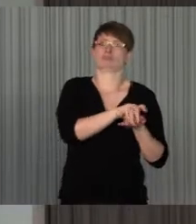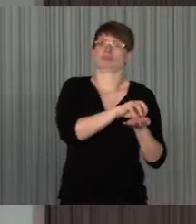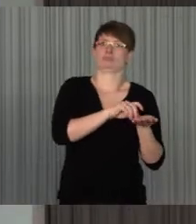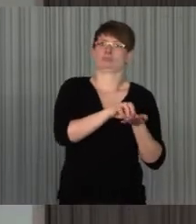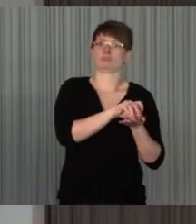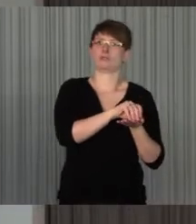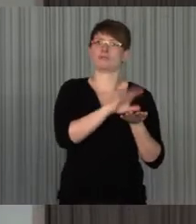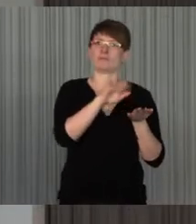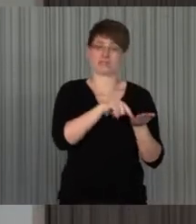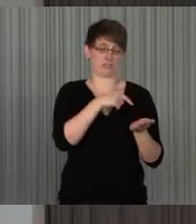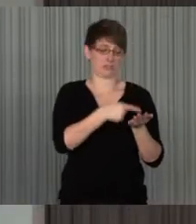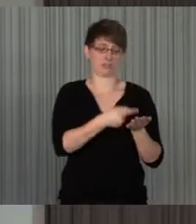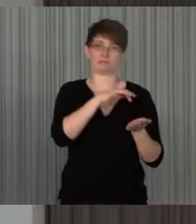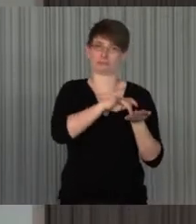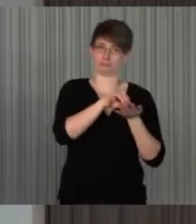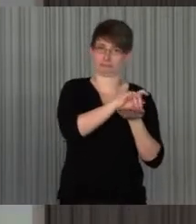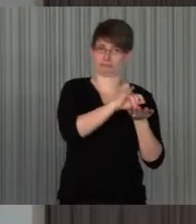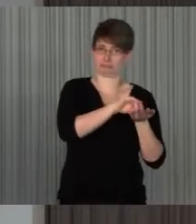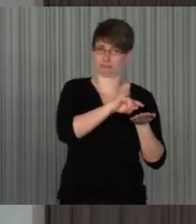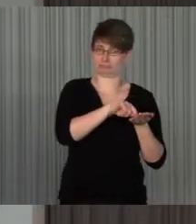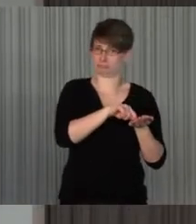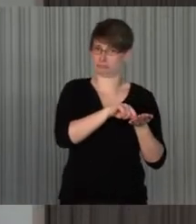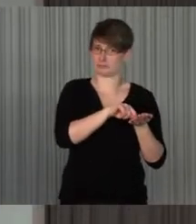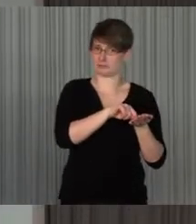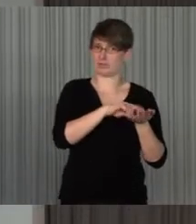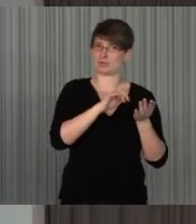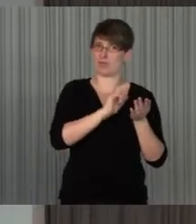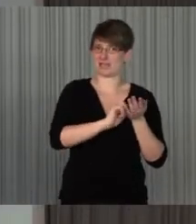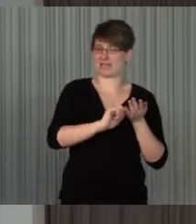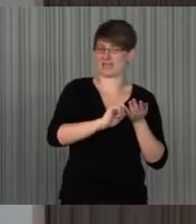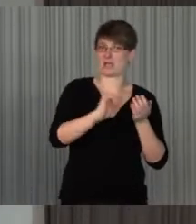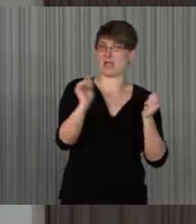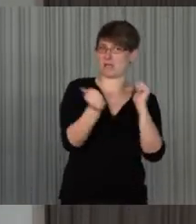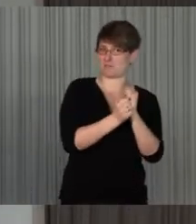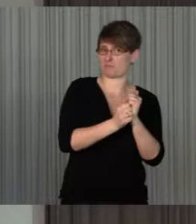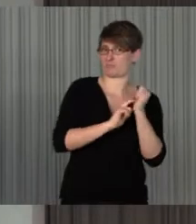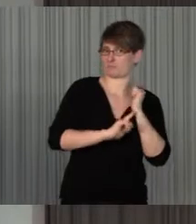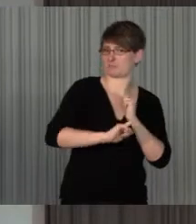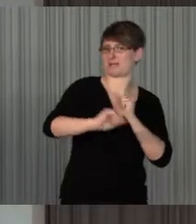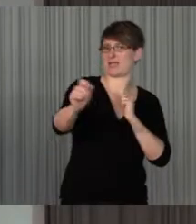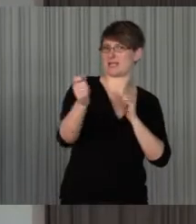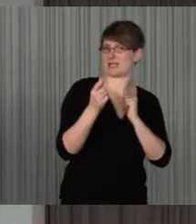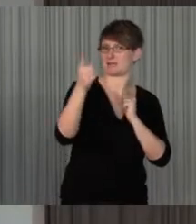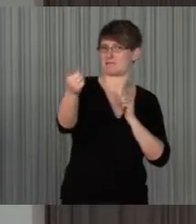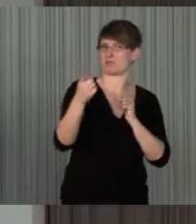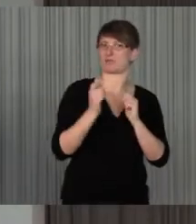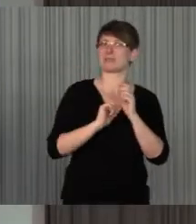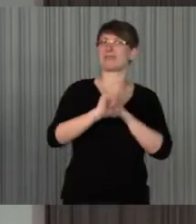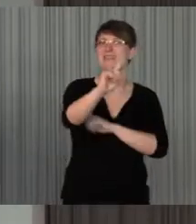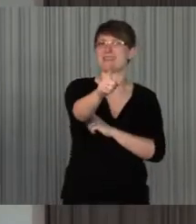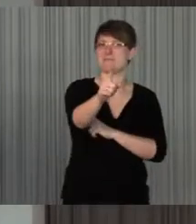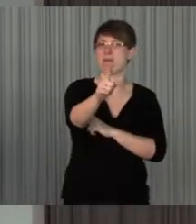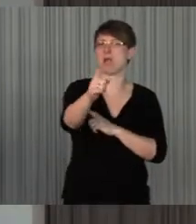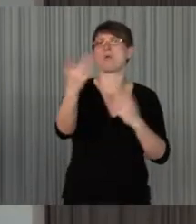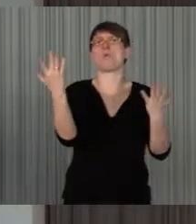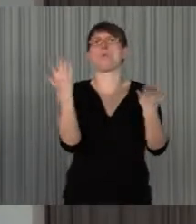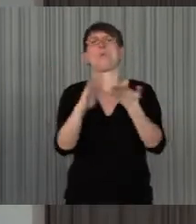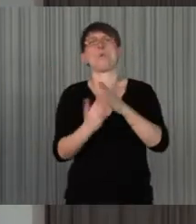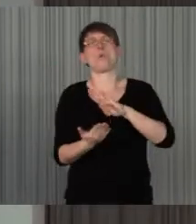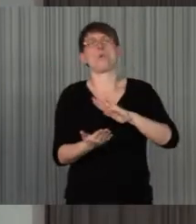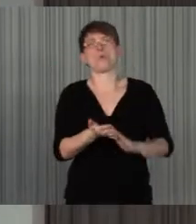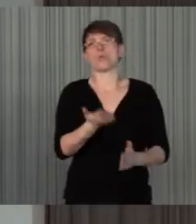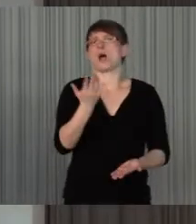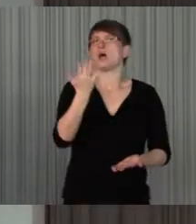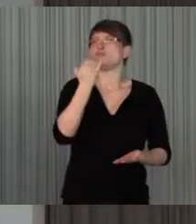und das, was er sagt, wird über eine App, über SMS, über E-Mail oder Sprachausgabe, so wie derjenige,